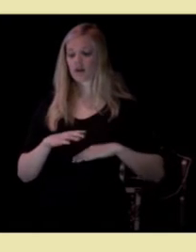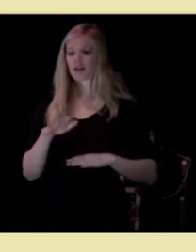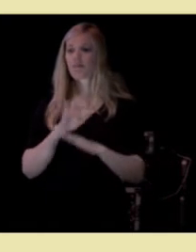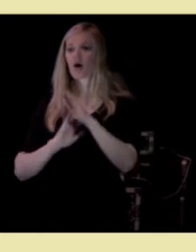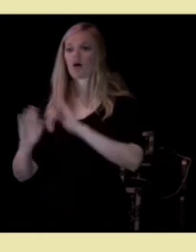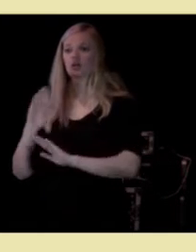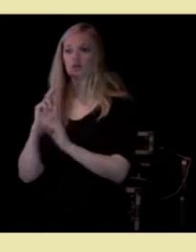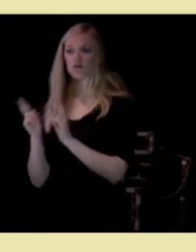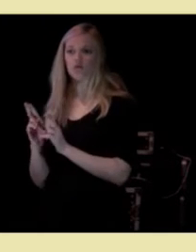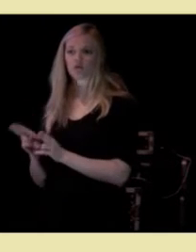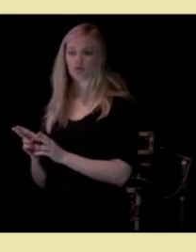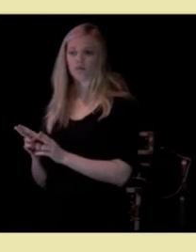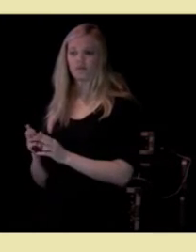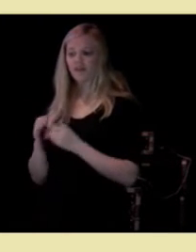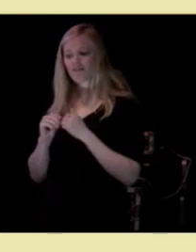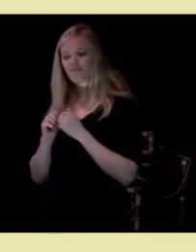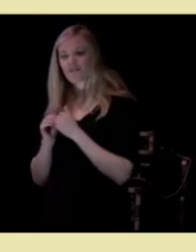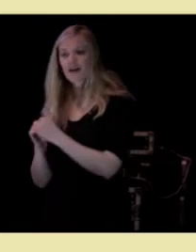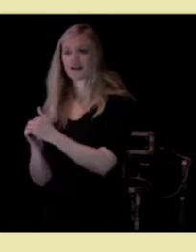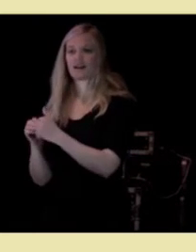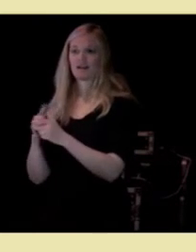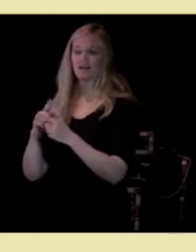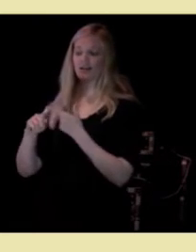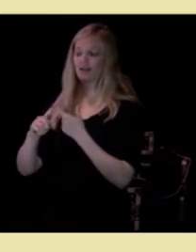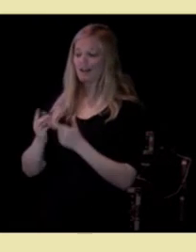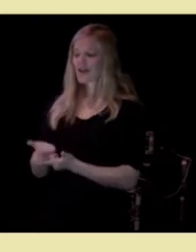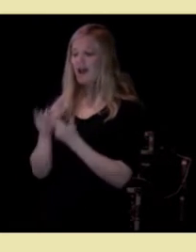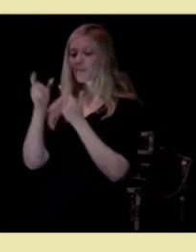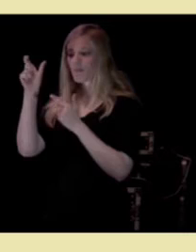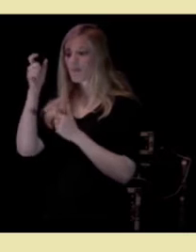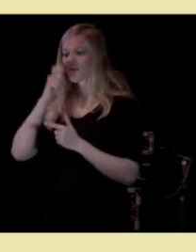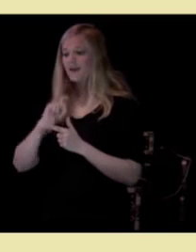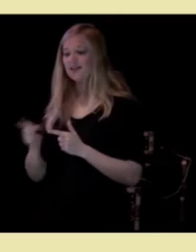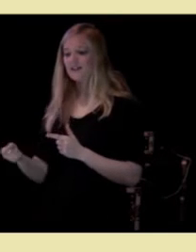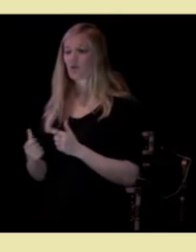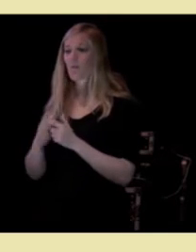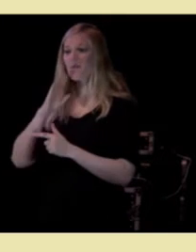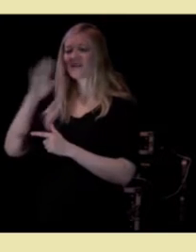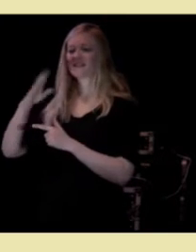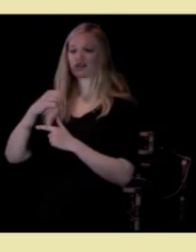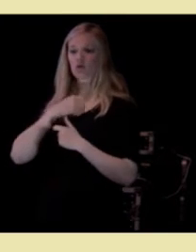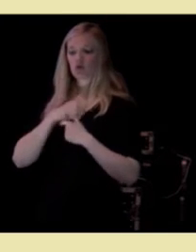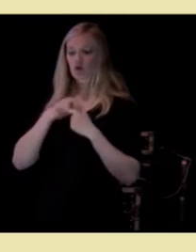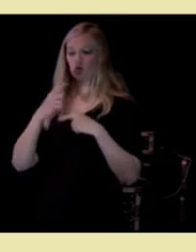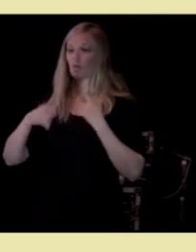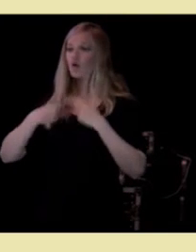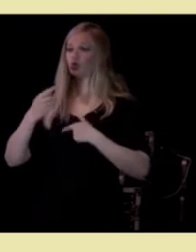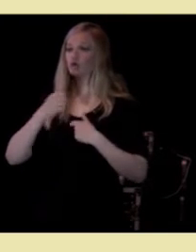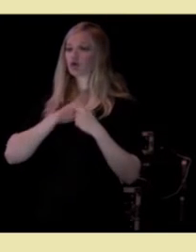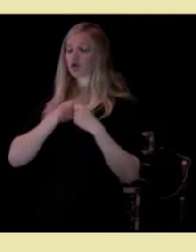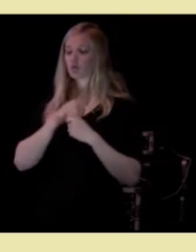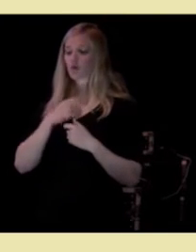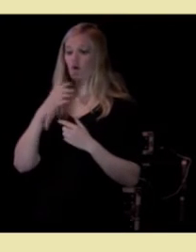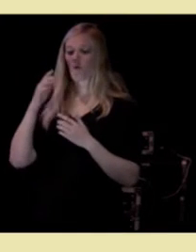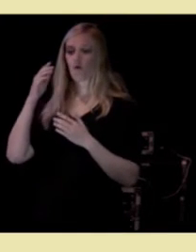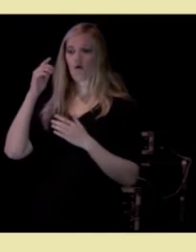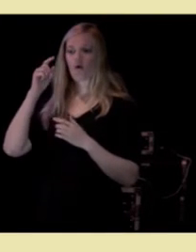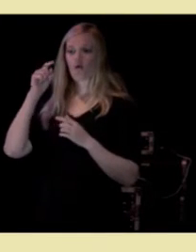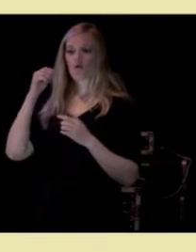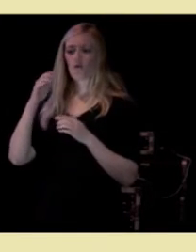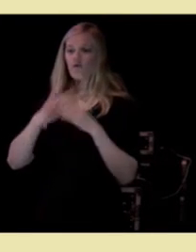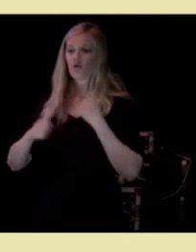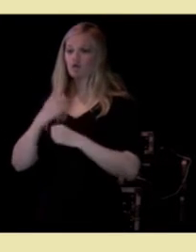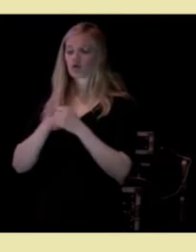de veileder de hjelper mennesker til mestre sykdom kroniske sykdommer og funksjonsnedsettelser.